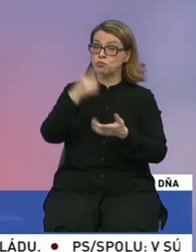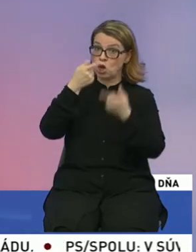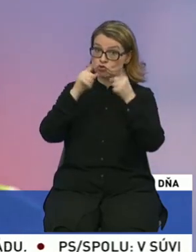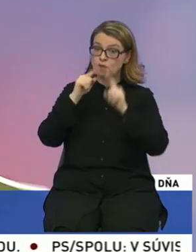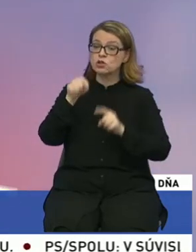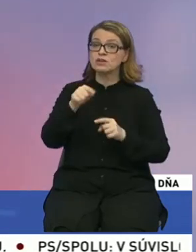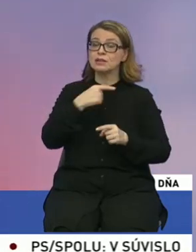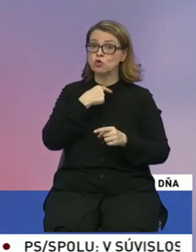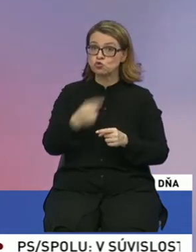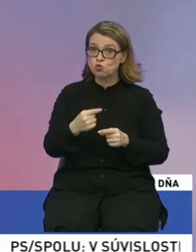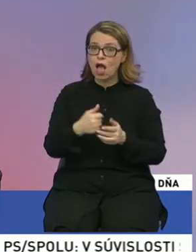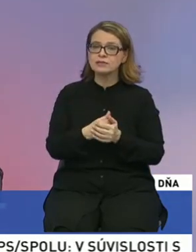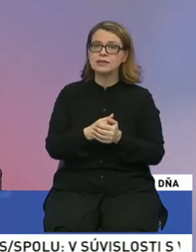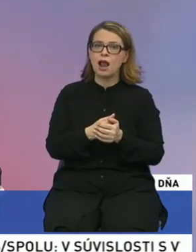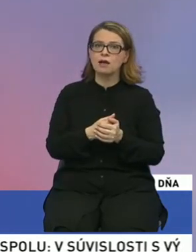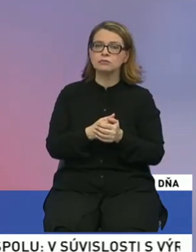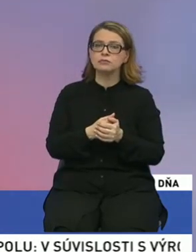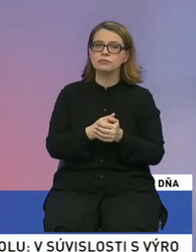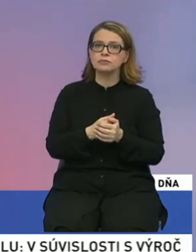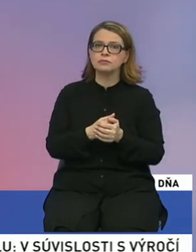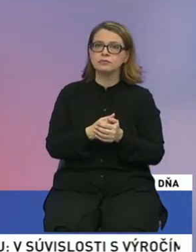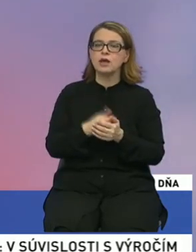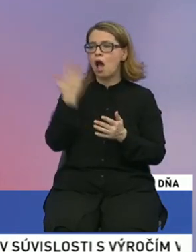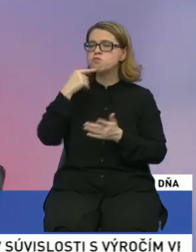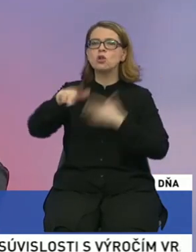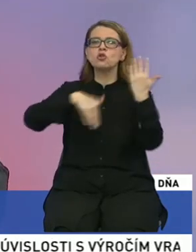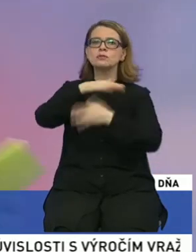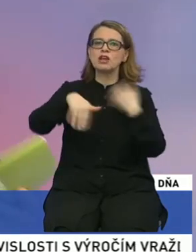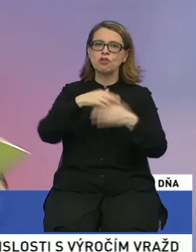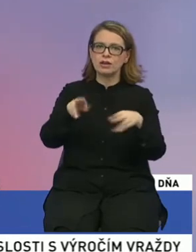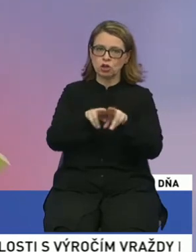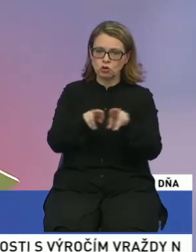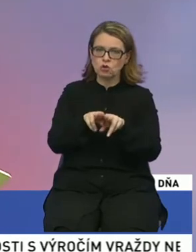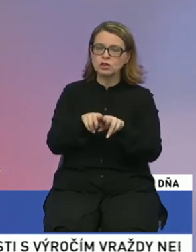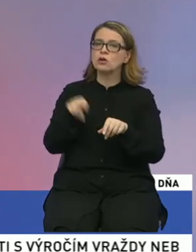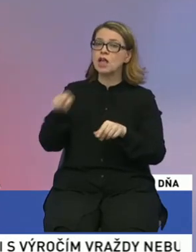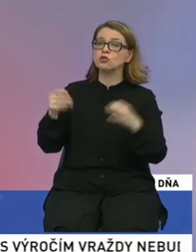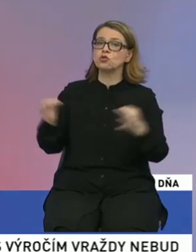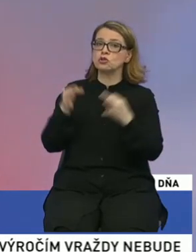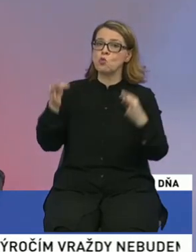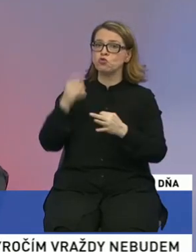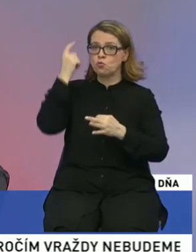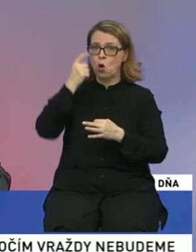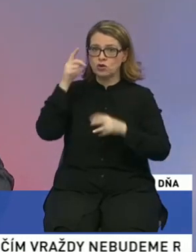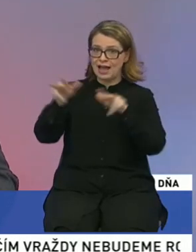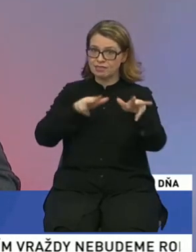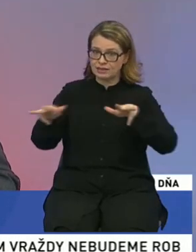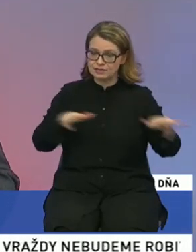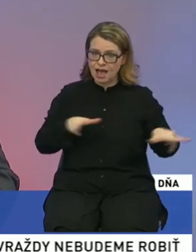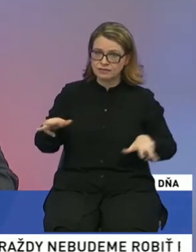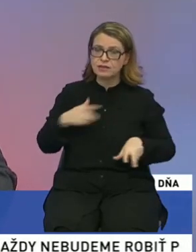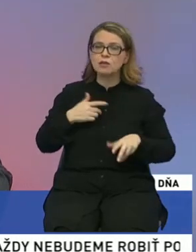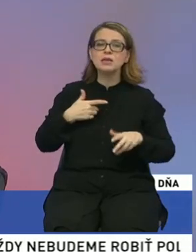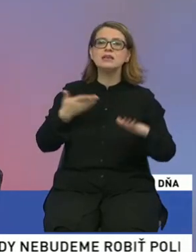s týmto súhlasila alebo nejak možno boli zo zmiešaných rodín. Tak toto je spôsob organizácie. Ja stále hovorím, že my zastupujeme